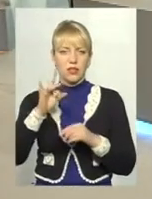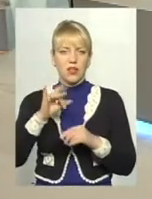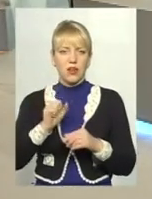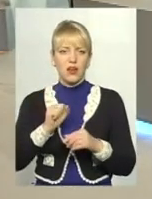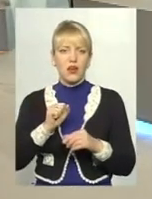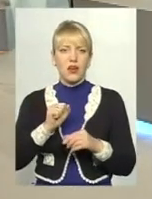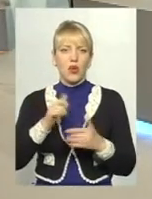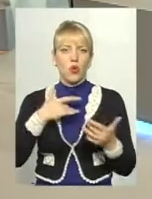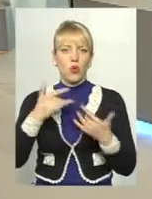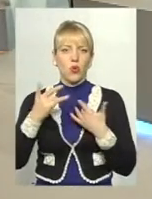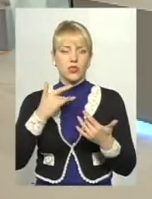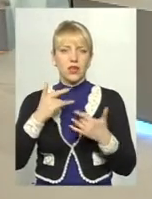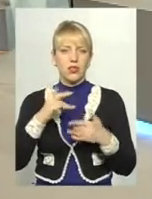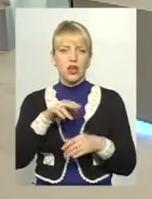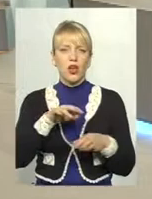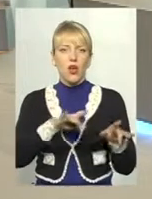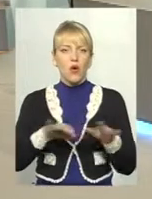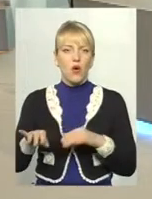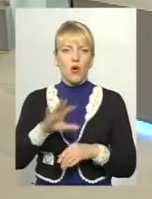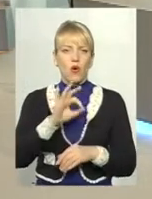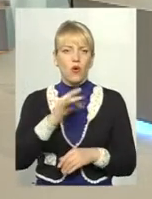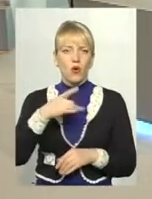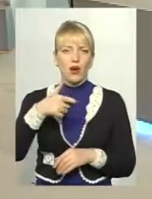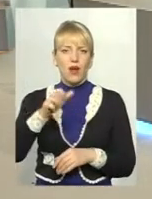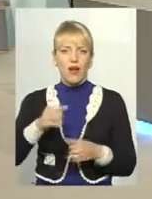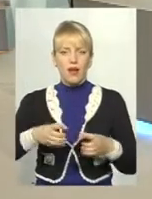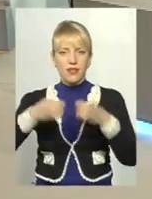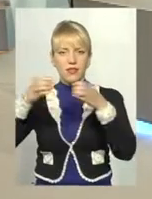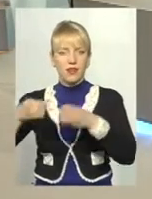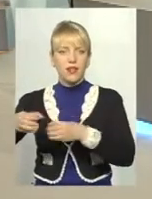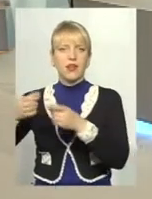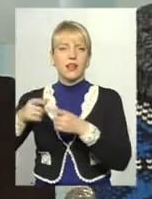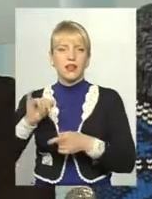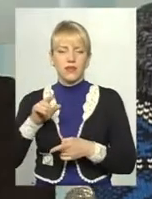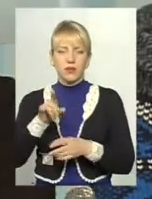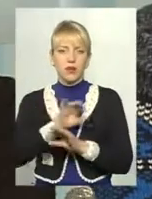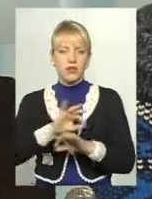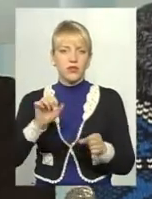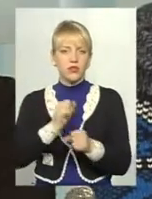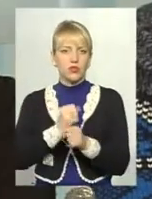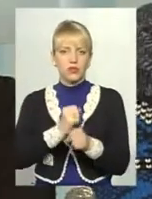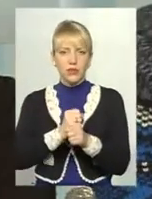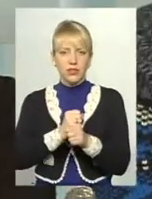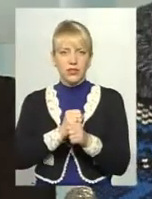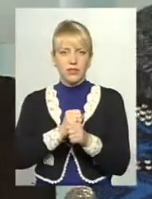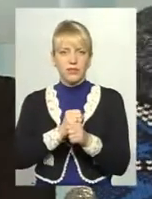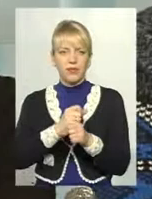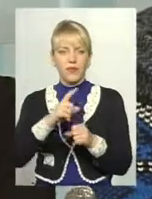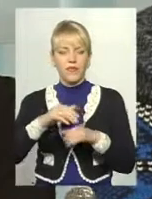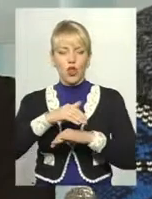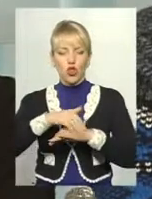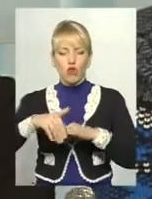Там виступають і кращі органісти Європи і так далі. Вони прекрасно зробили там в дворі, як